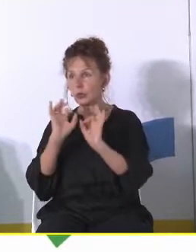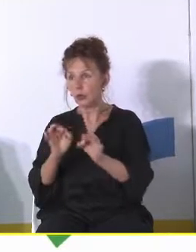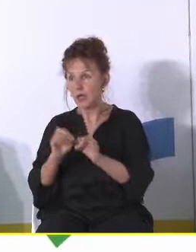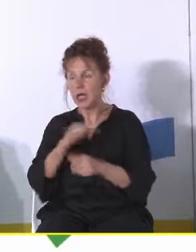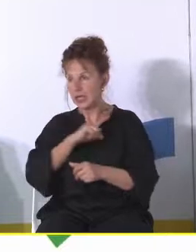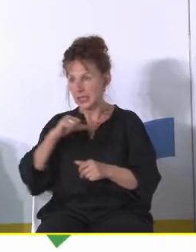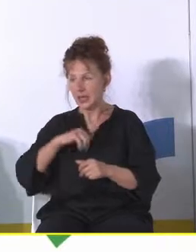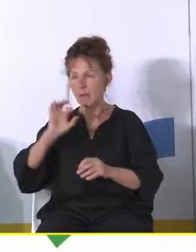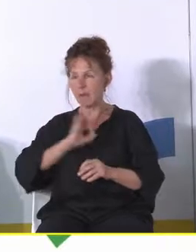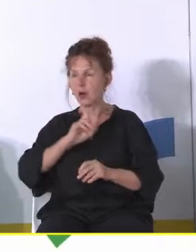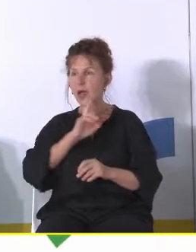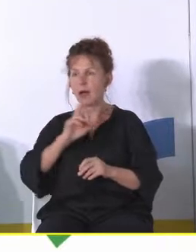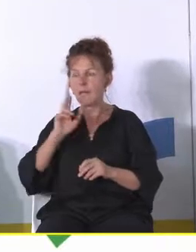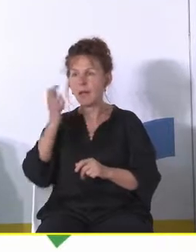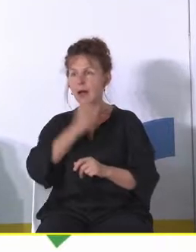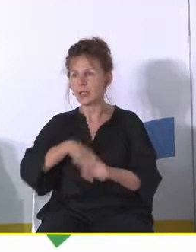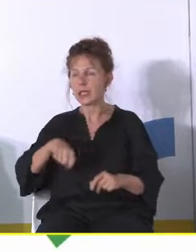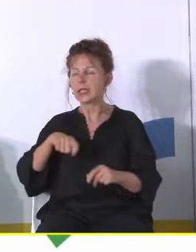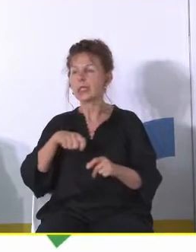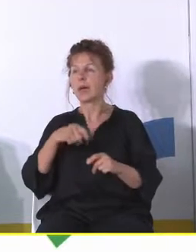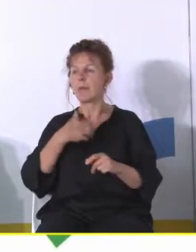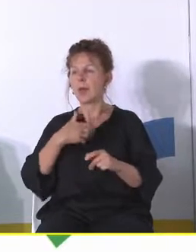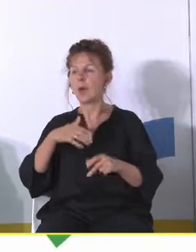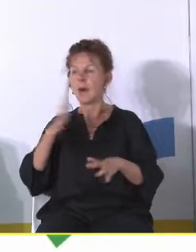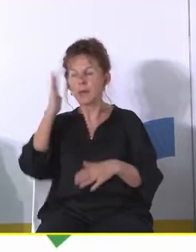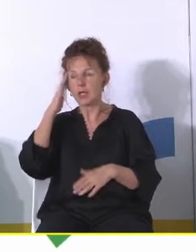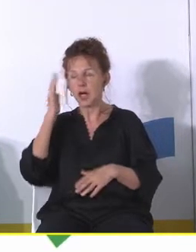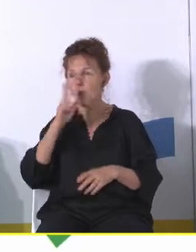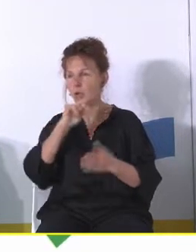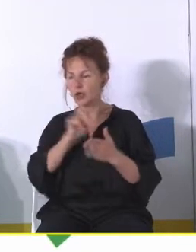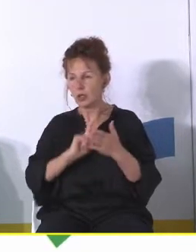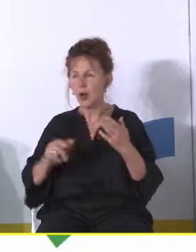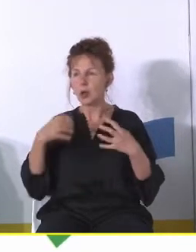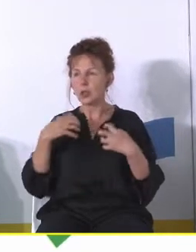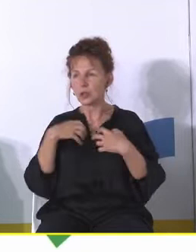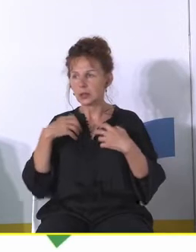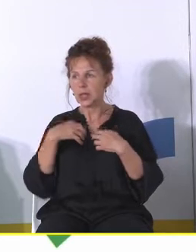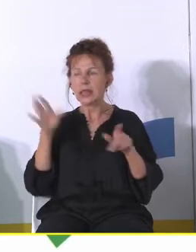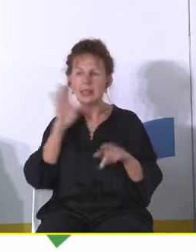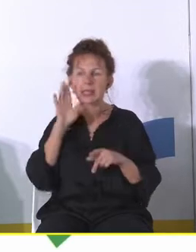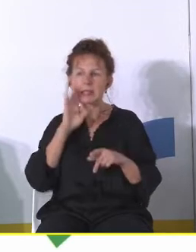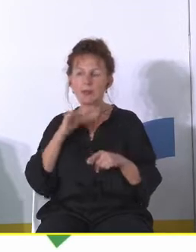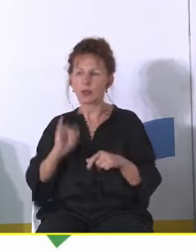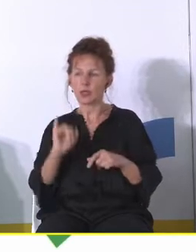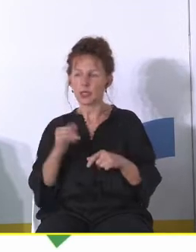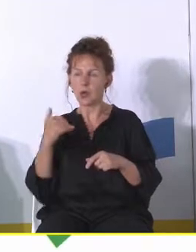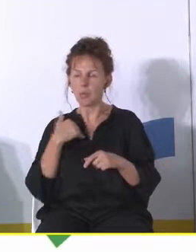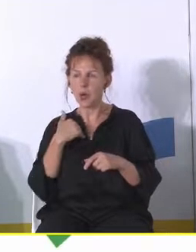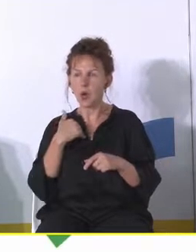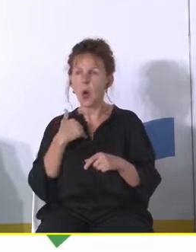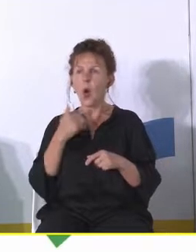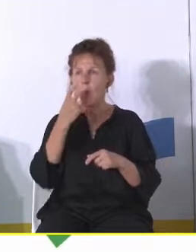tutaj moja matka chrzestna spędziła większość życia na Śląsku i wszystkie też miałem okazję jako dziecko no sklepy dla